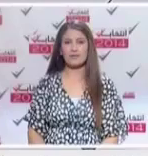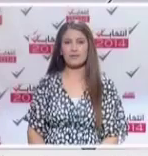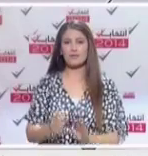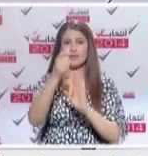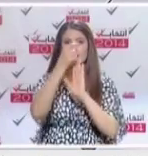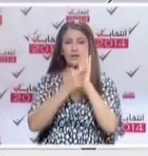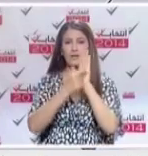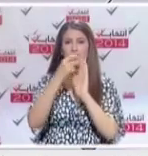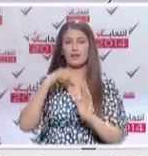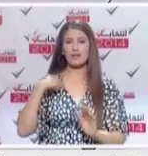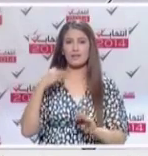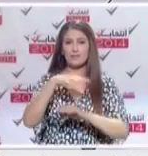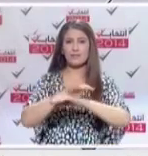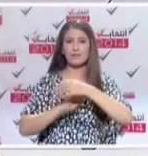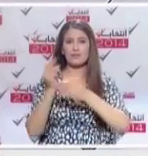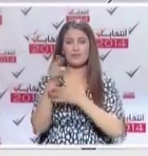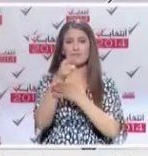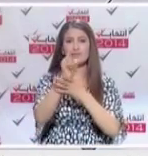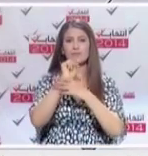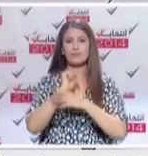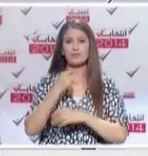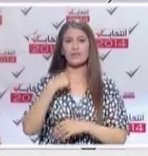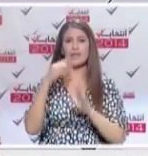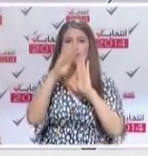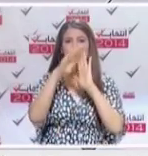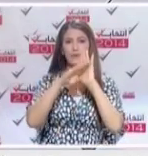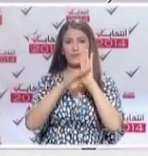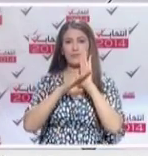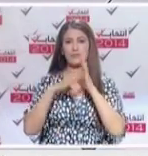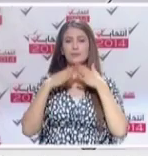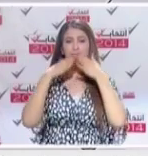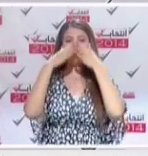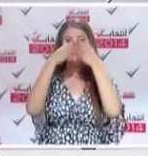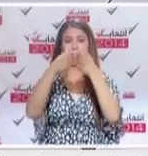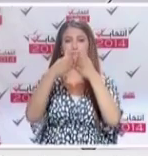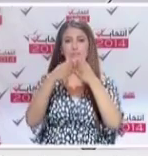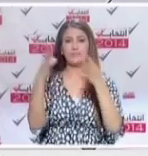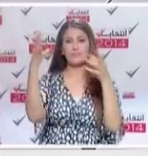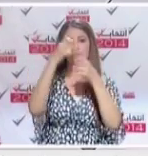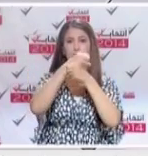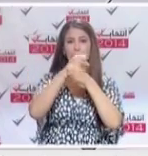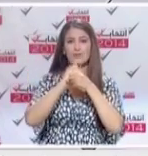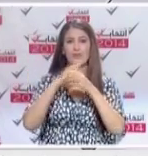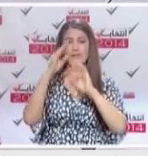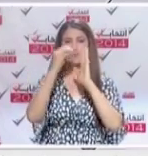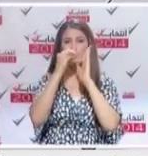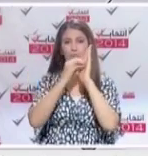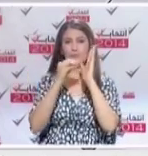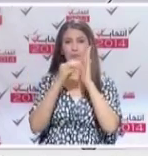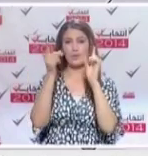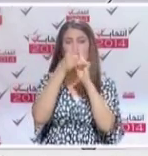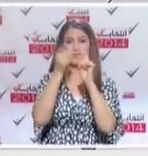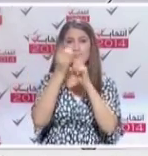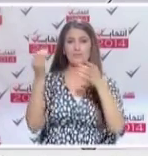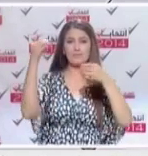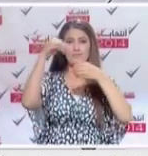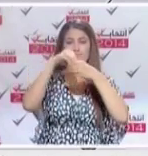قائمة نضال كريم المهدية في خصوص البرنامج الذي سأسعى إلى تحقيقه للأهالي في المهدية